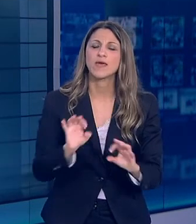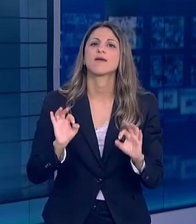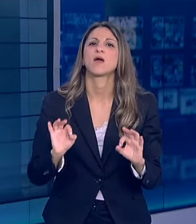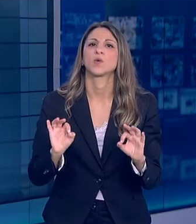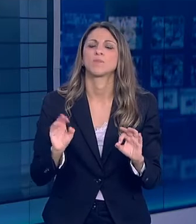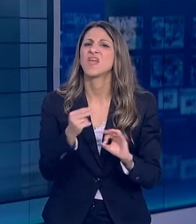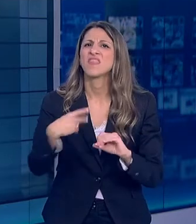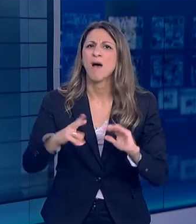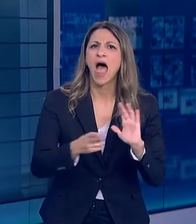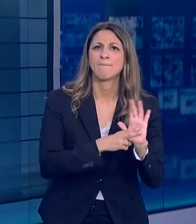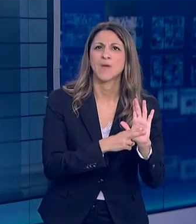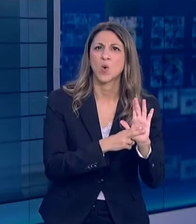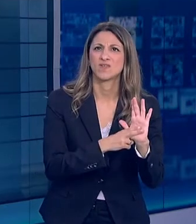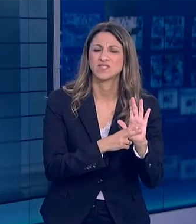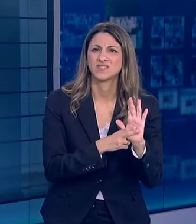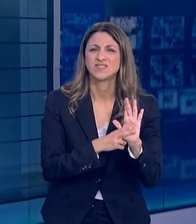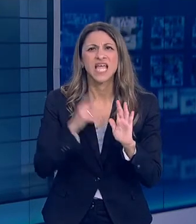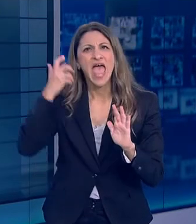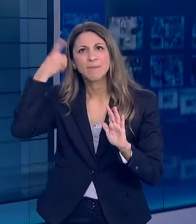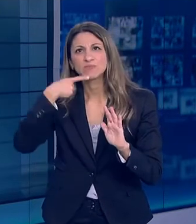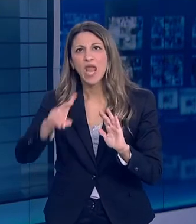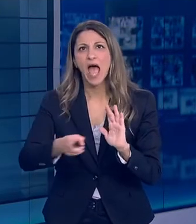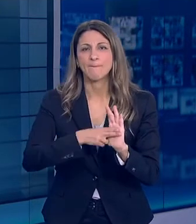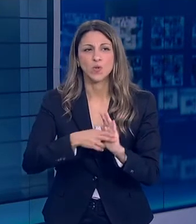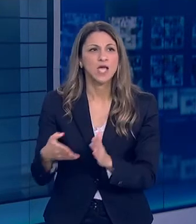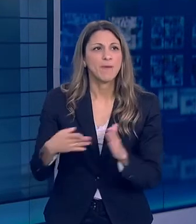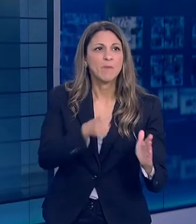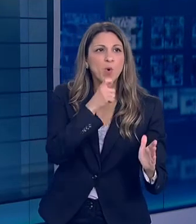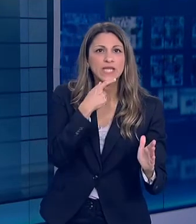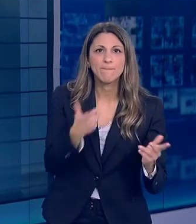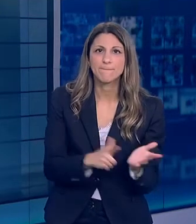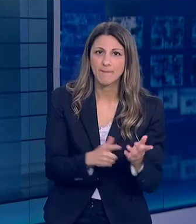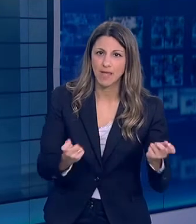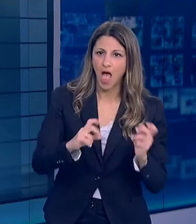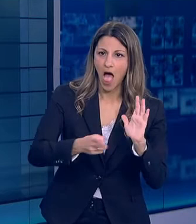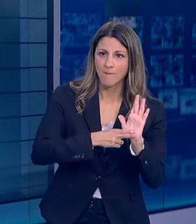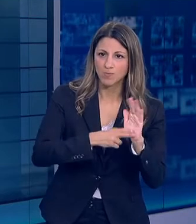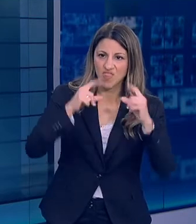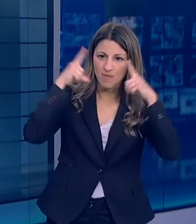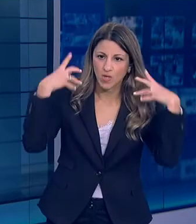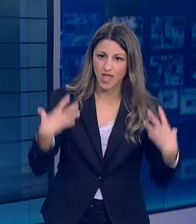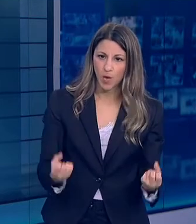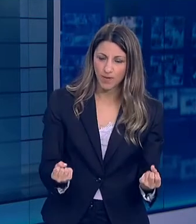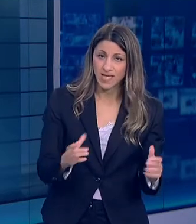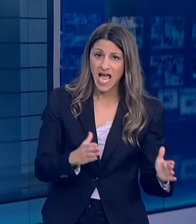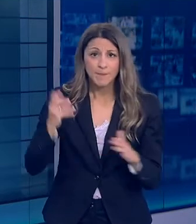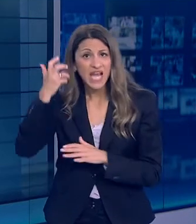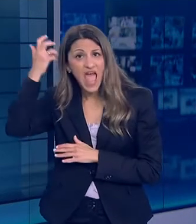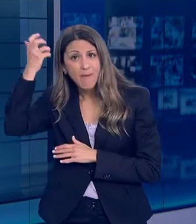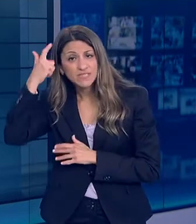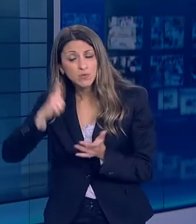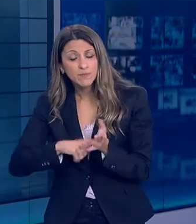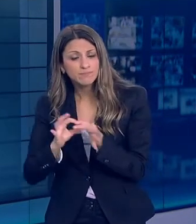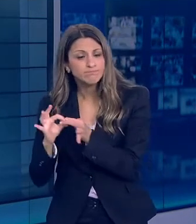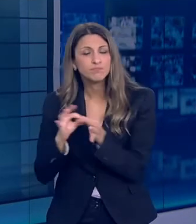απογορευτικού έναντι του επιστημονικού και με κανόνες Η επιστήμη όμως παραμένει πιστή στους κανόνες και θα συνεχίσει να βρίσκεται κοντά στην πολιτεία και τους